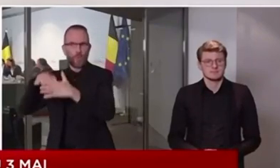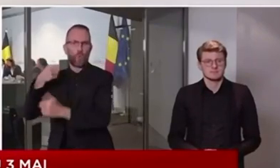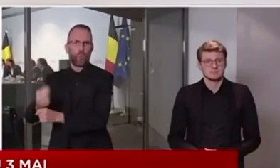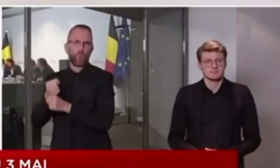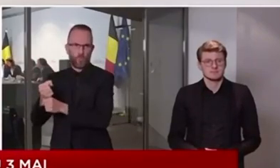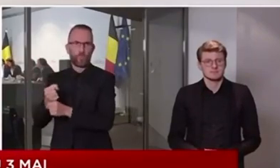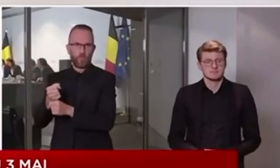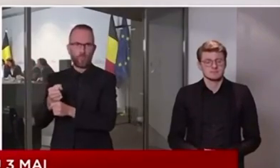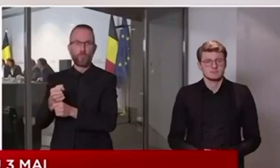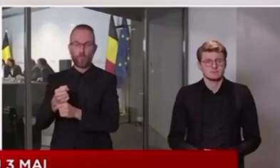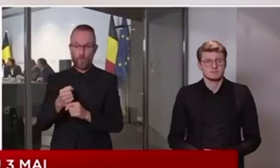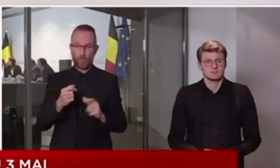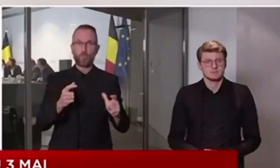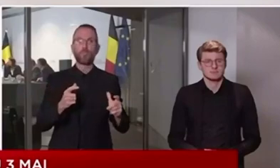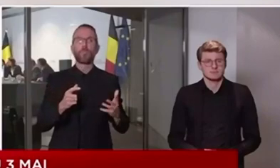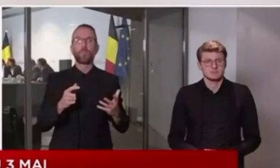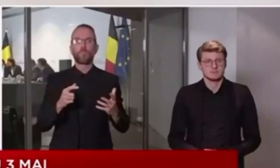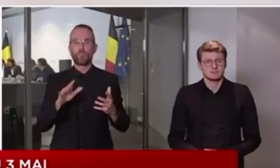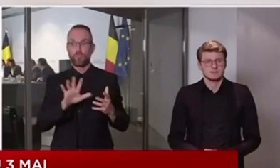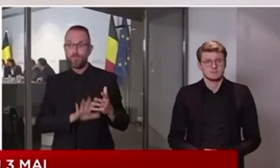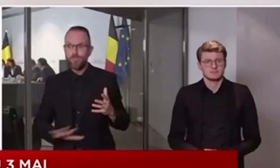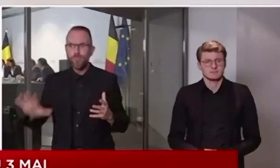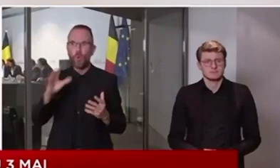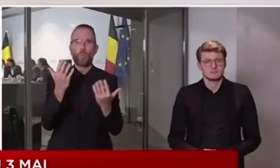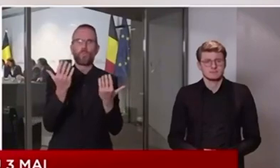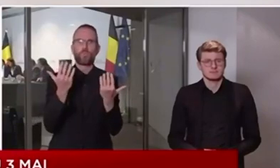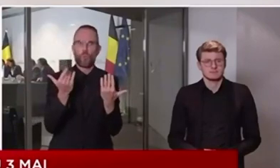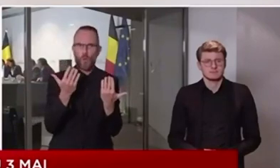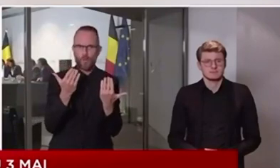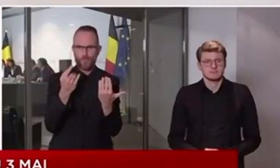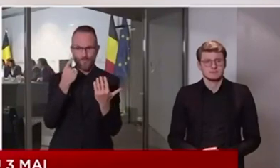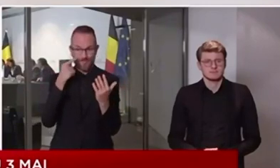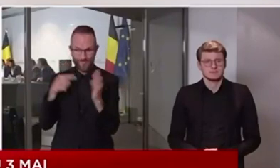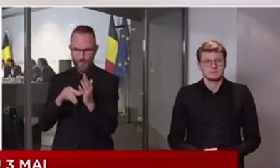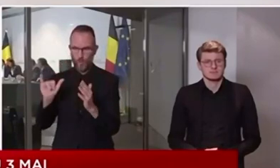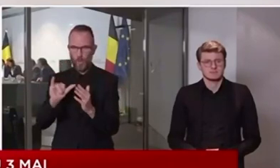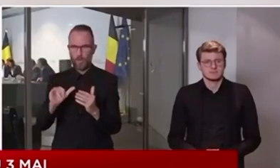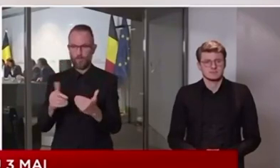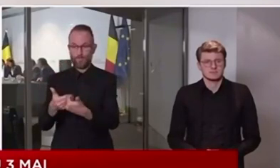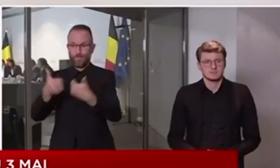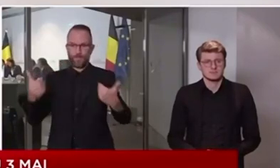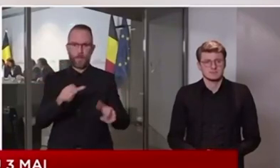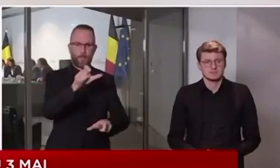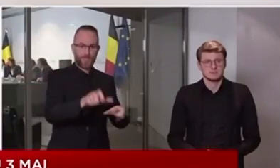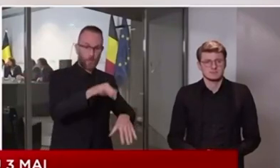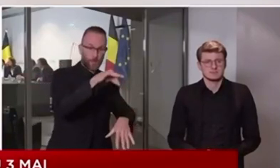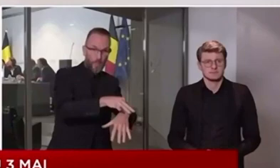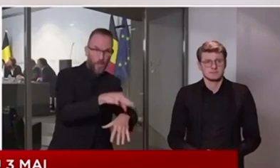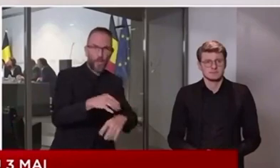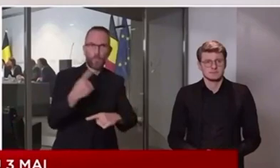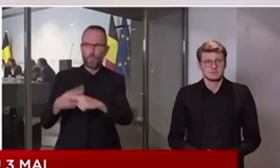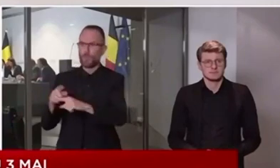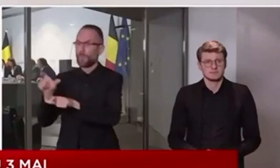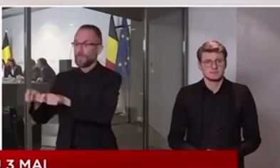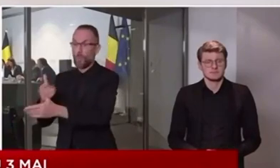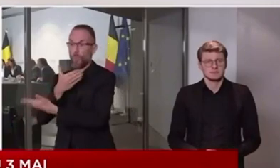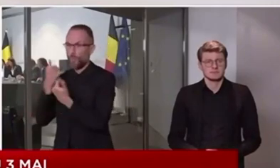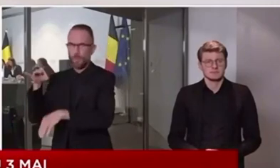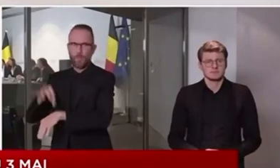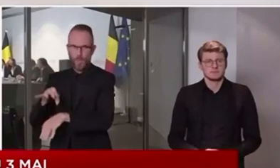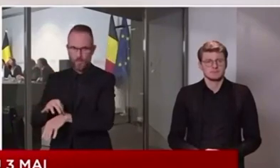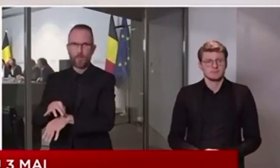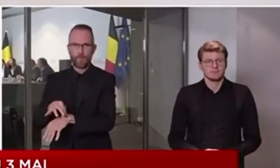différenciée des personnes atteintes du Covid-19, préservant ainsi la santé des résidents de maisons de repos et de soins.